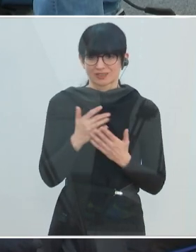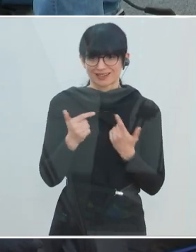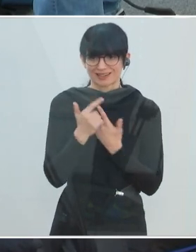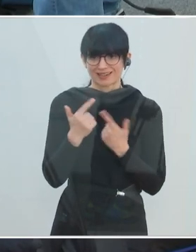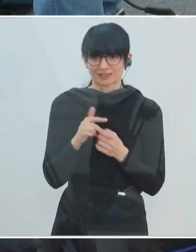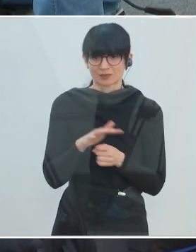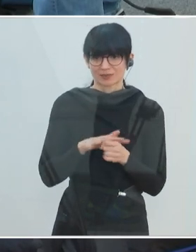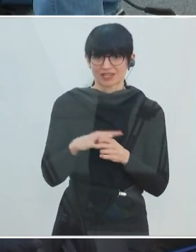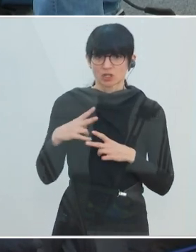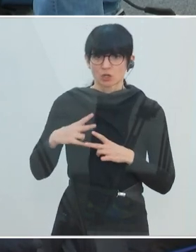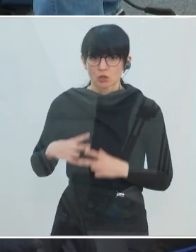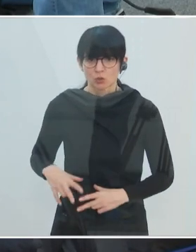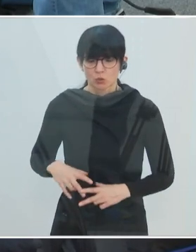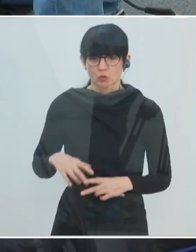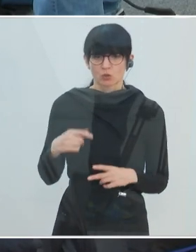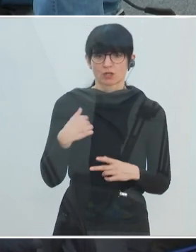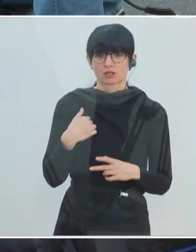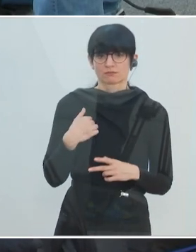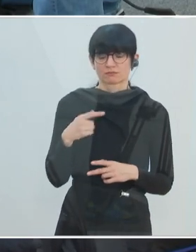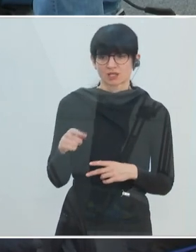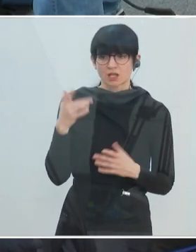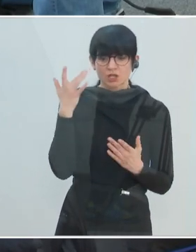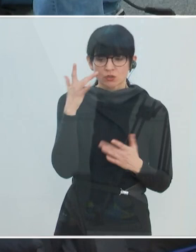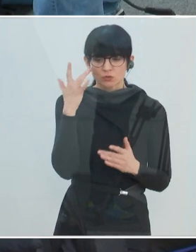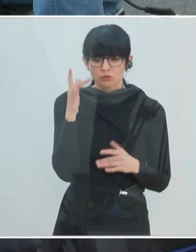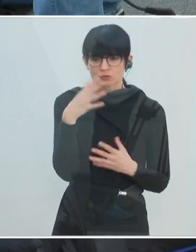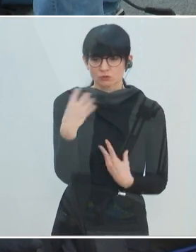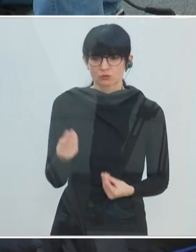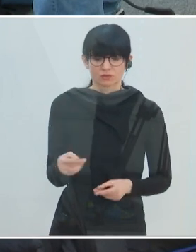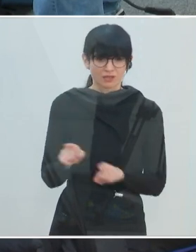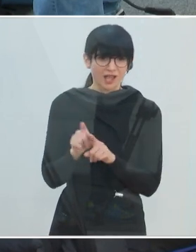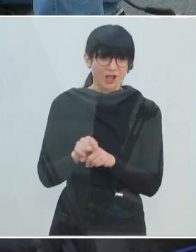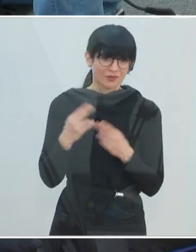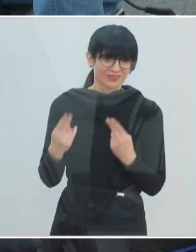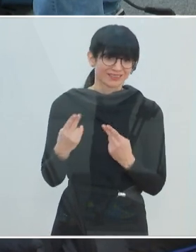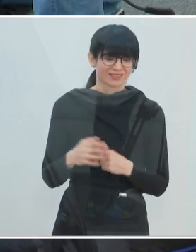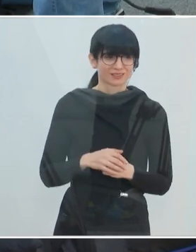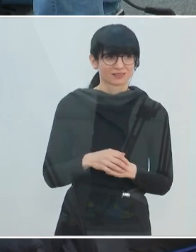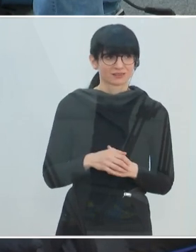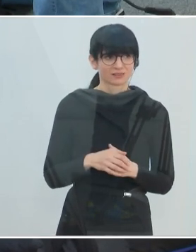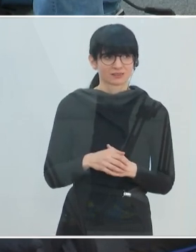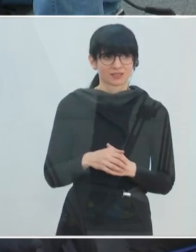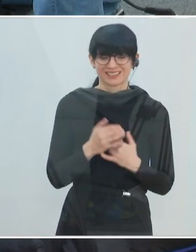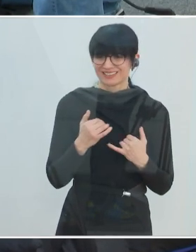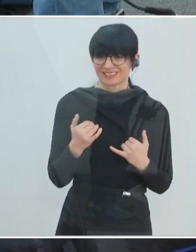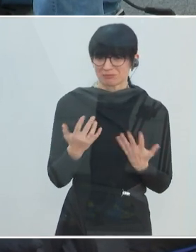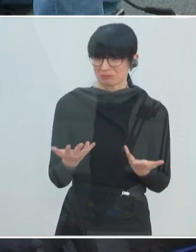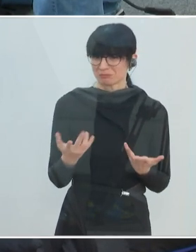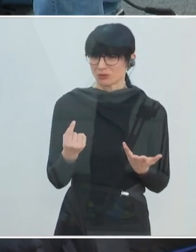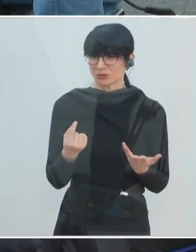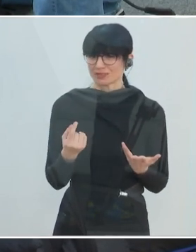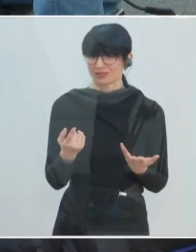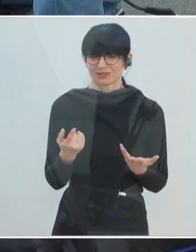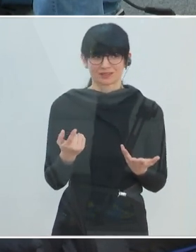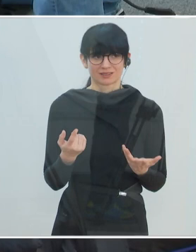gerade im Bereich Ruhe Kunst und Kultur die Eröffnung oder das Wiederzulassen von Kunst und Kultur sehr wichtig ist. Wie wichtig ist jetzt eben auf der anderen Seite,